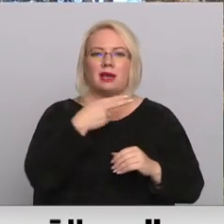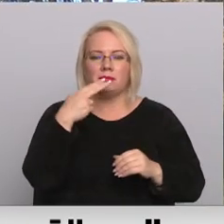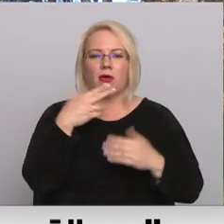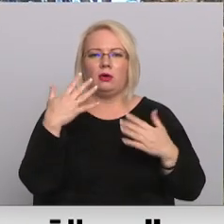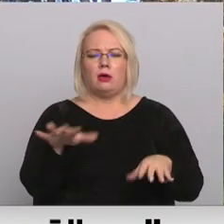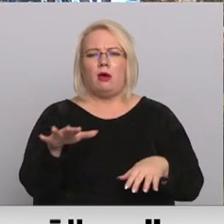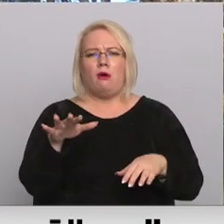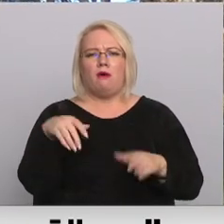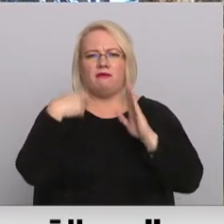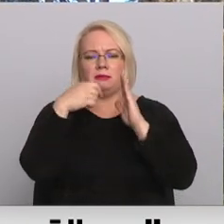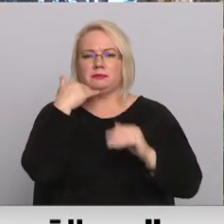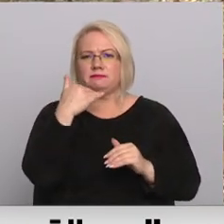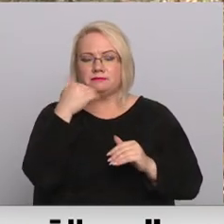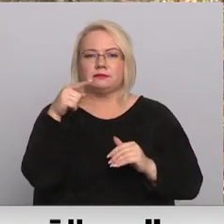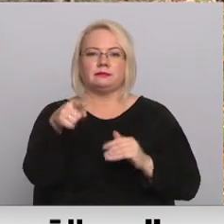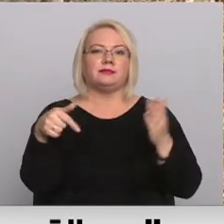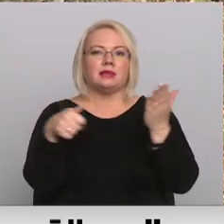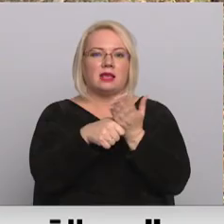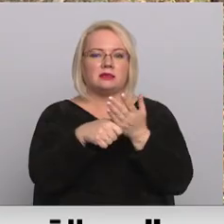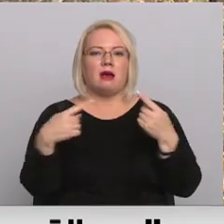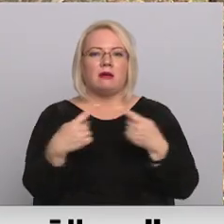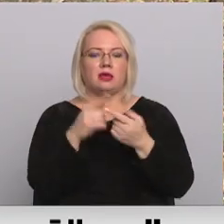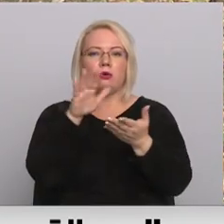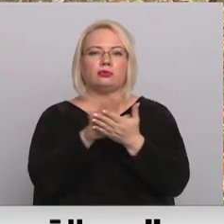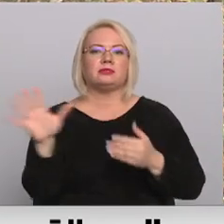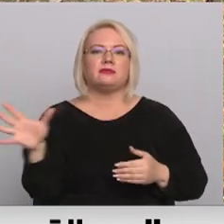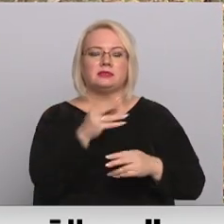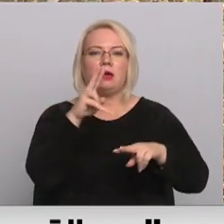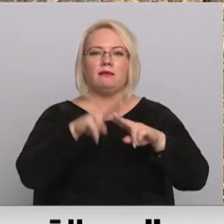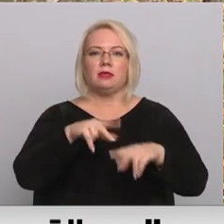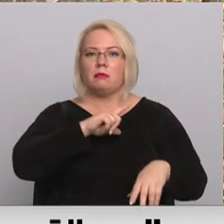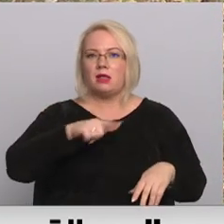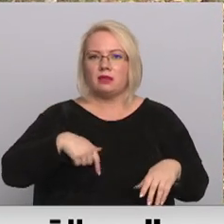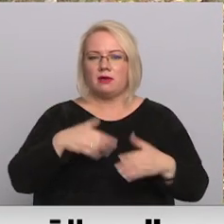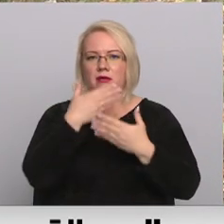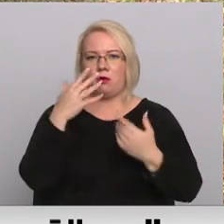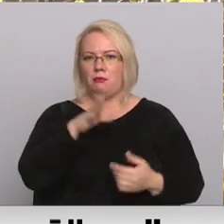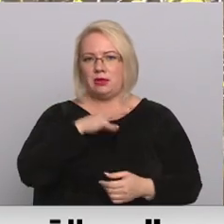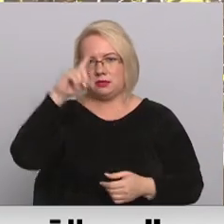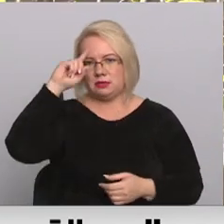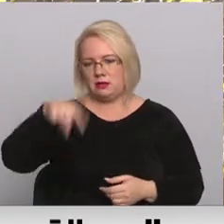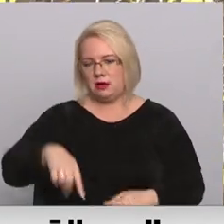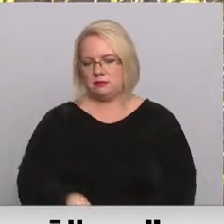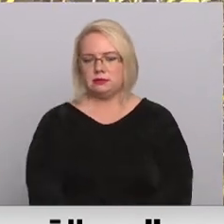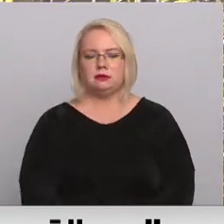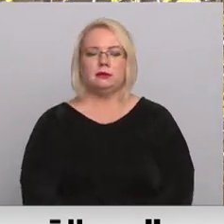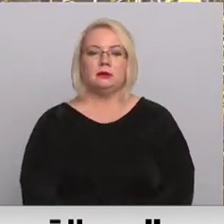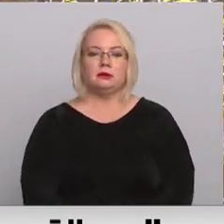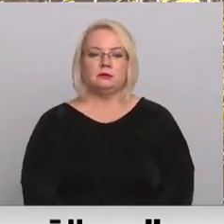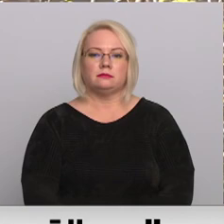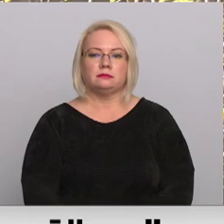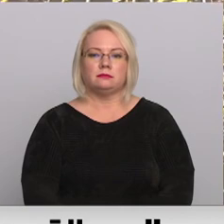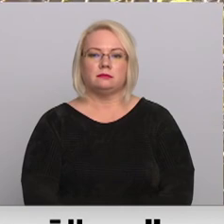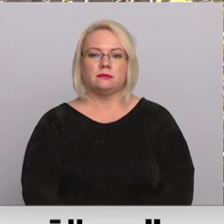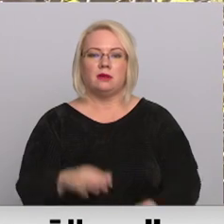gan filmēties nevēlas, par to, ka reģistrācija attiecas uz visām vietām Latvijā nēsot bijis zināms. Tad jās pārvald par to